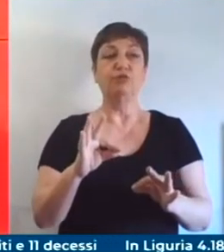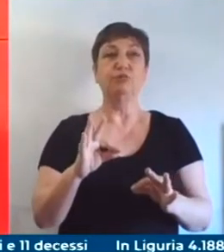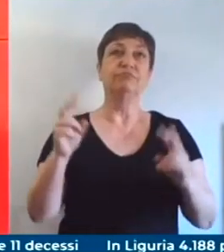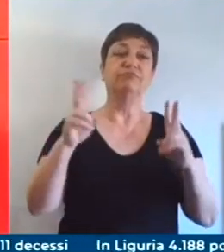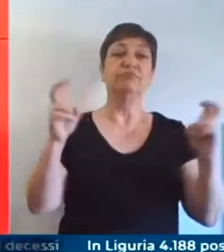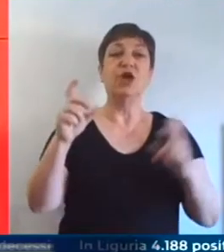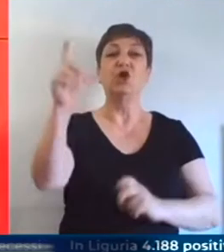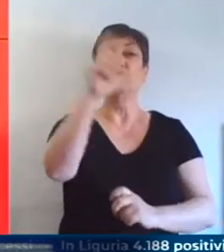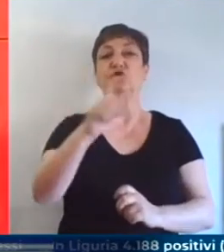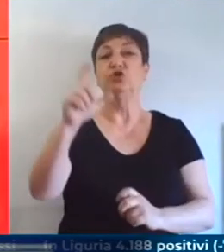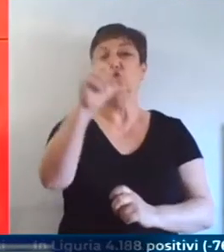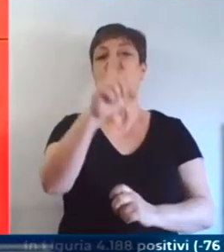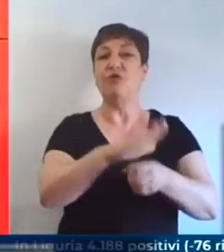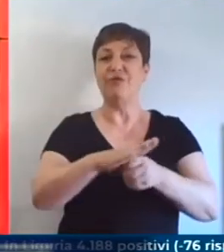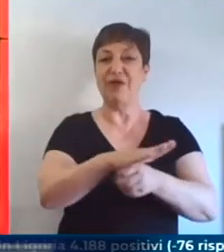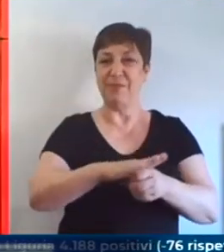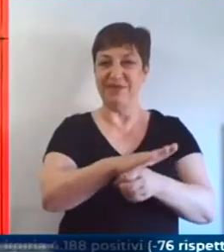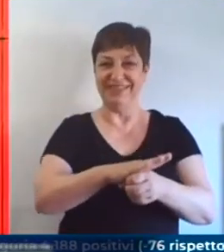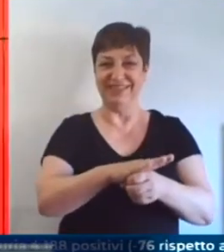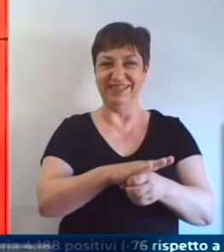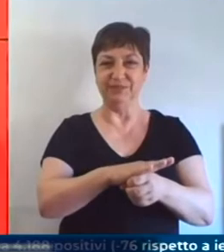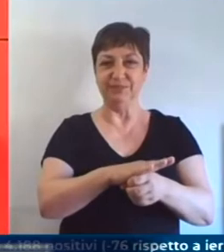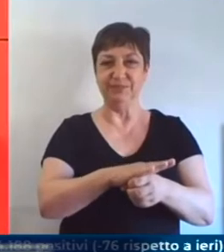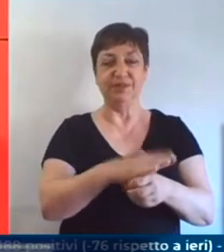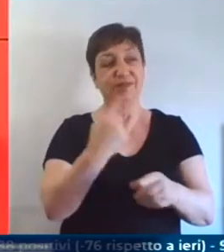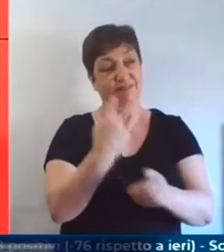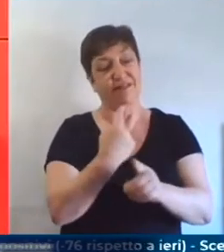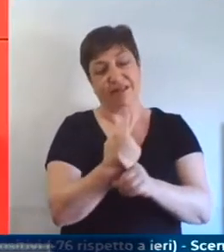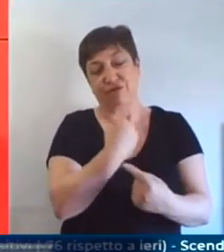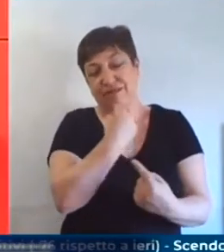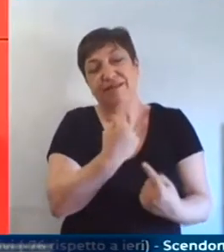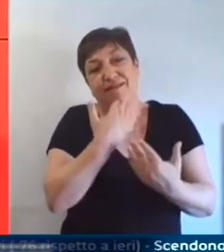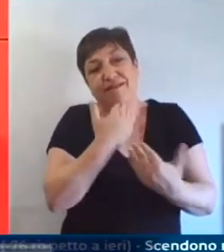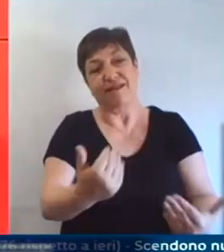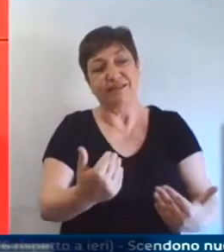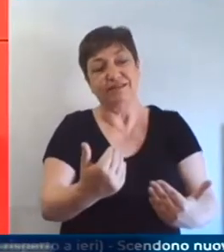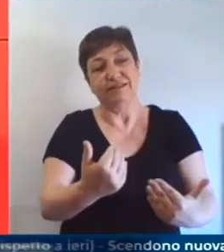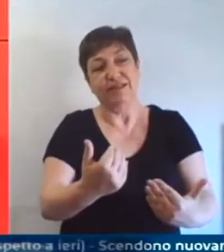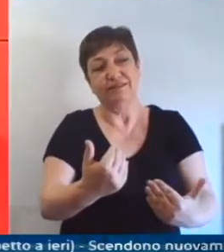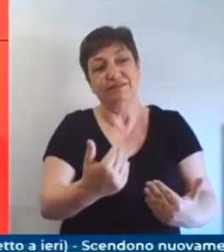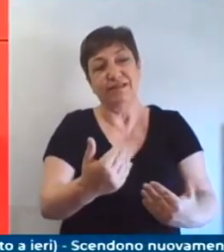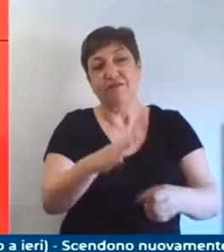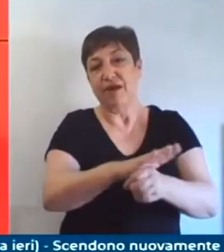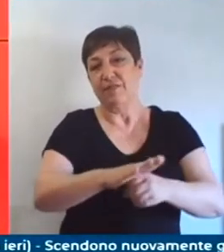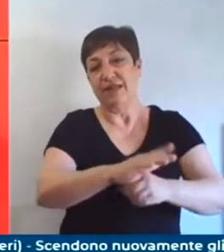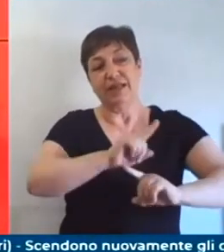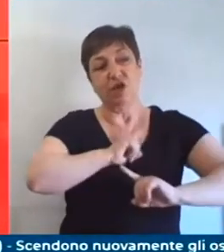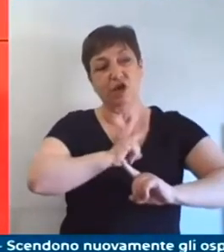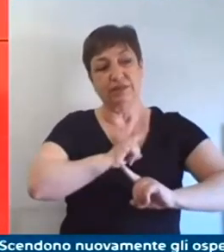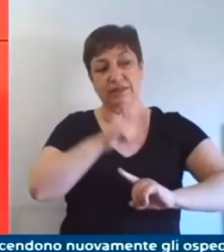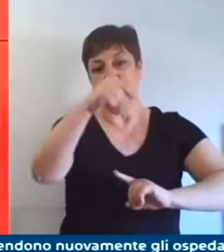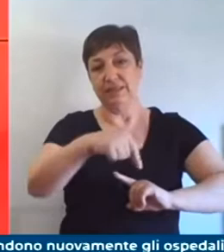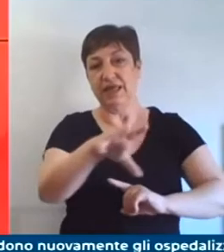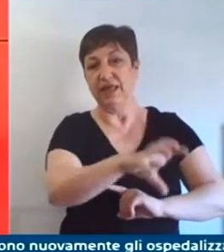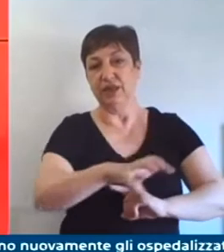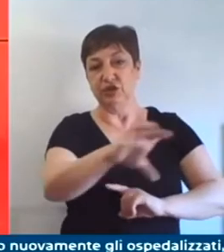dire che un grazie di cuore alle nostre famiglie della nostra regione che nel periodo del massimo picco dell